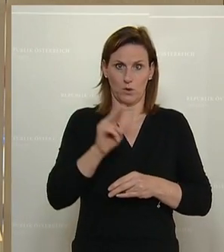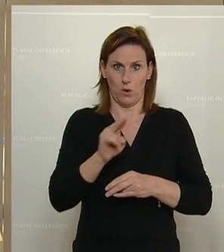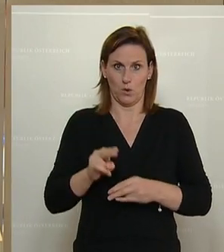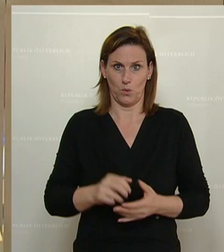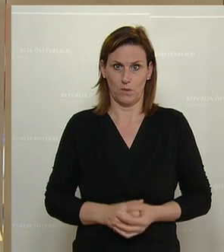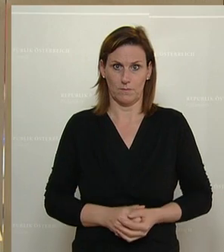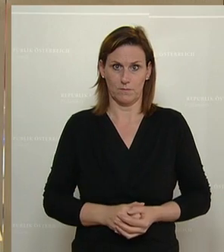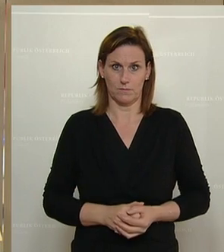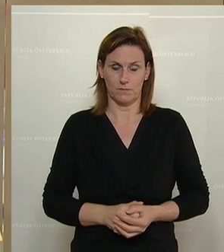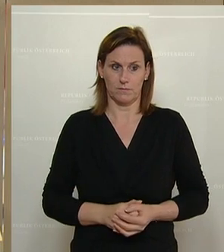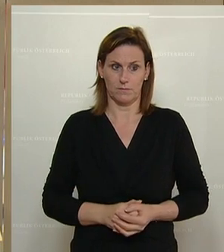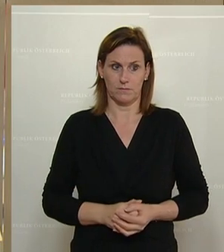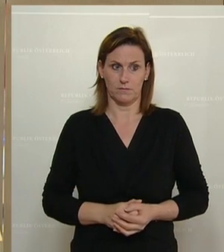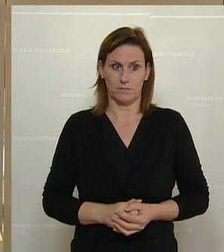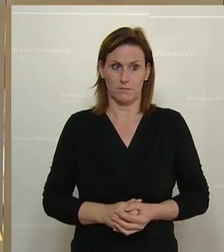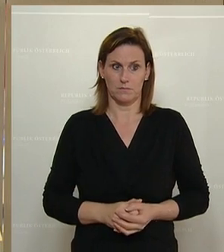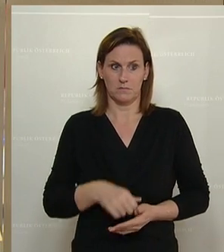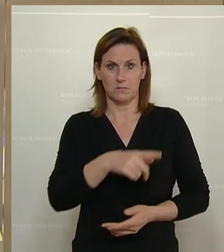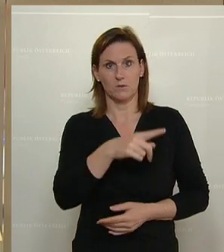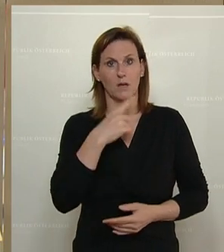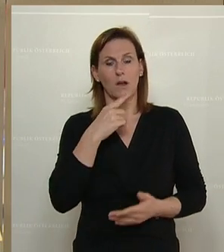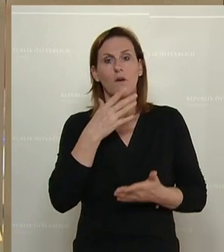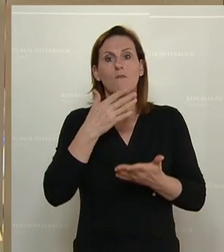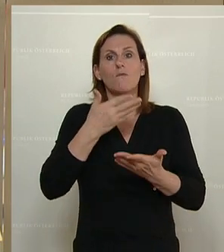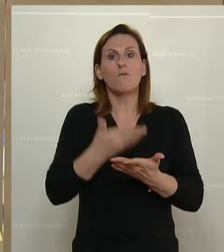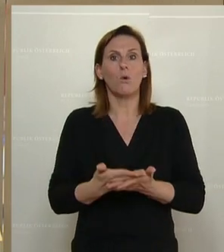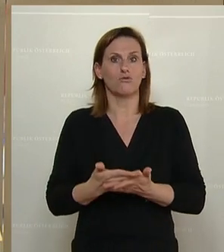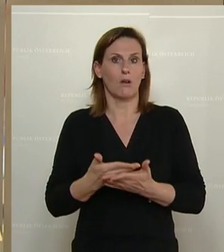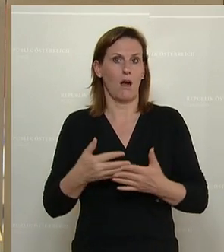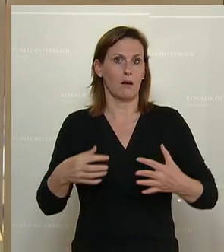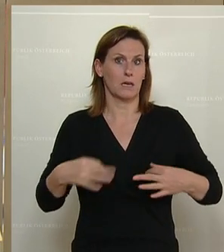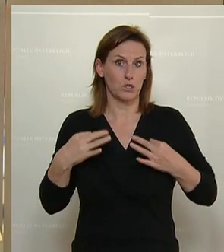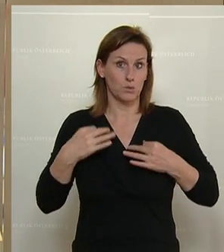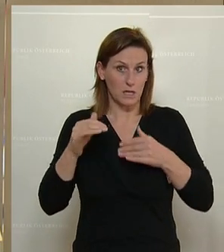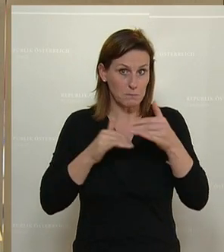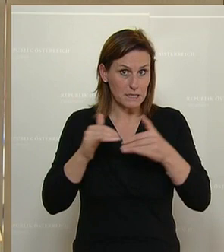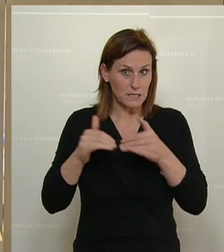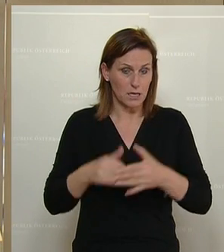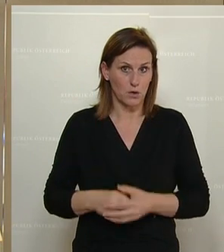Sie gehen davon aus, dass es ein Vorschlag des Gesundheitsministeriums ist.